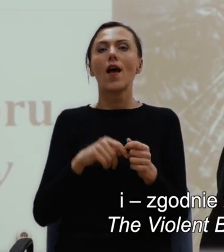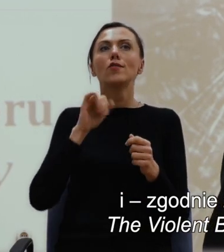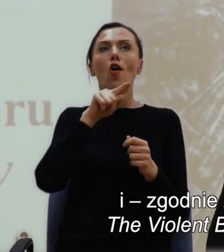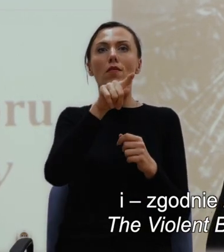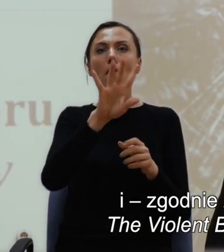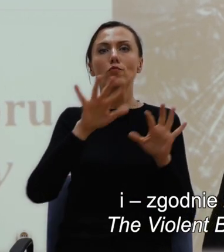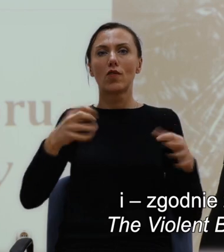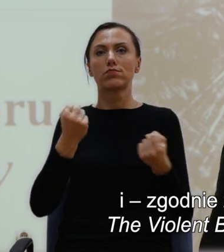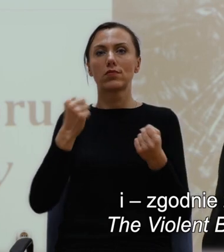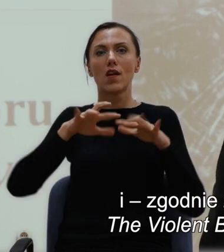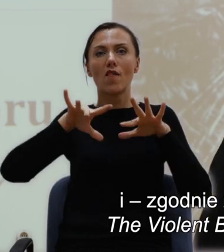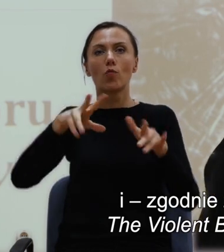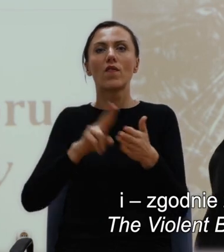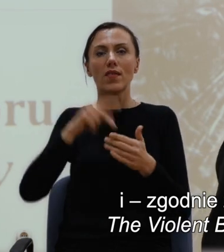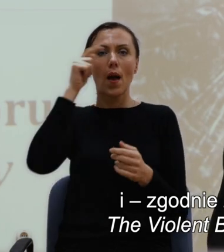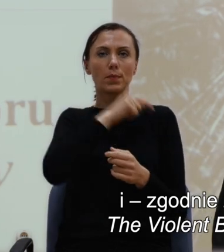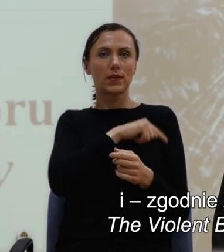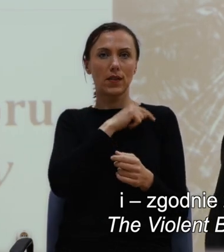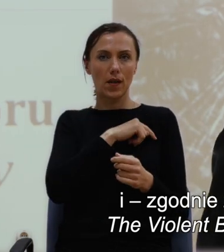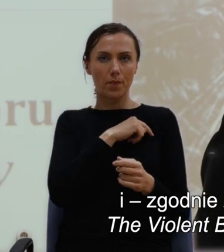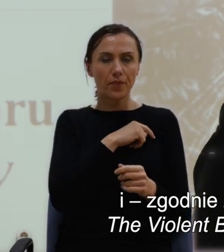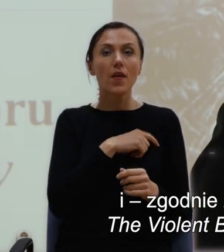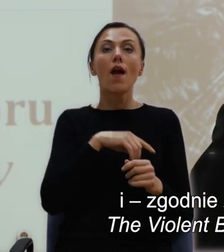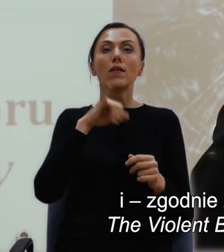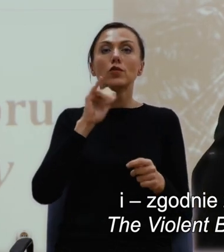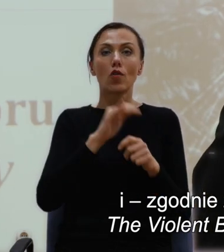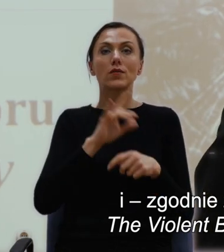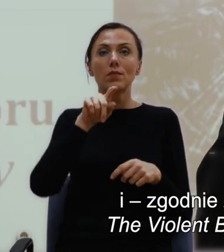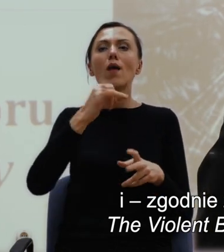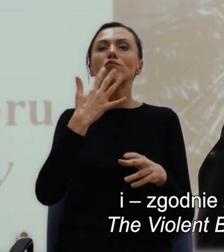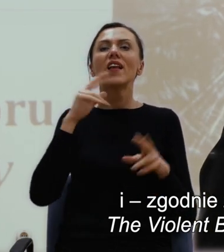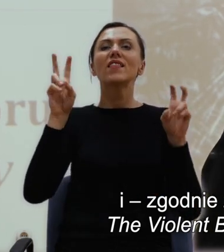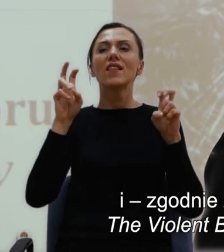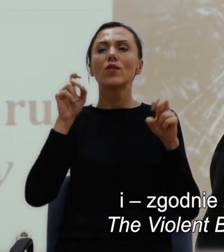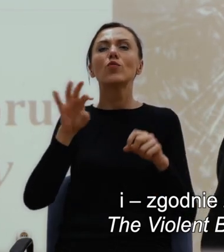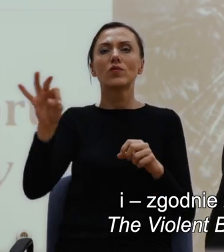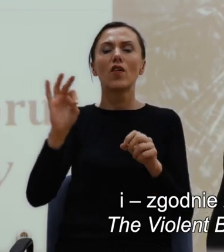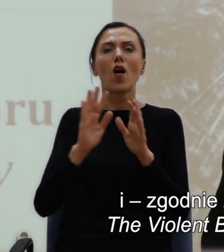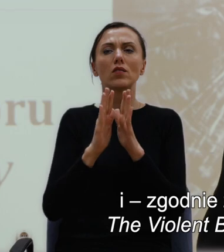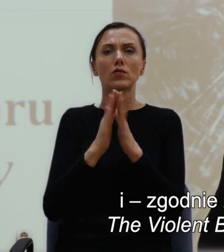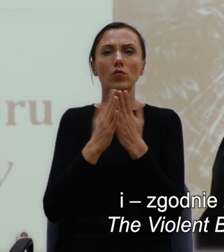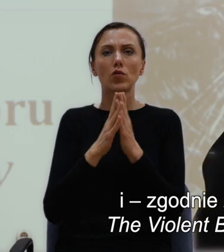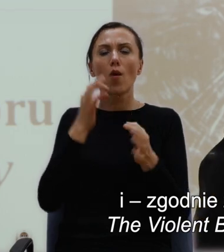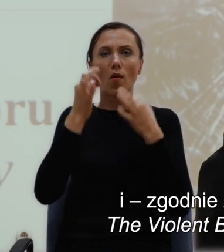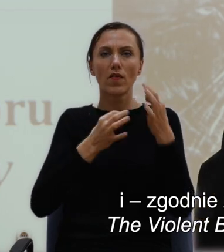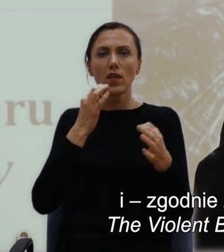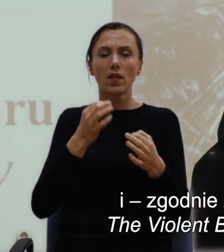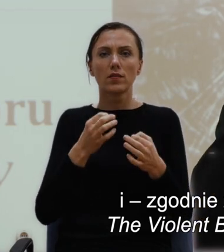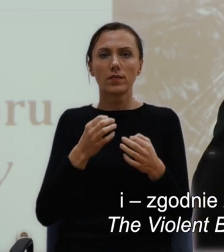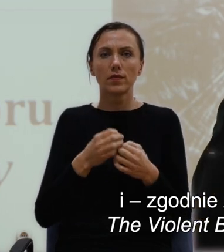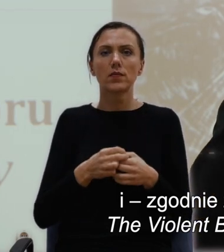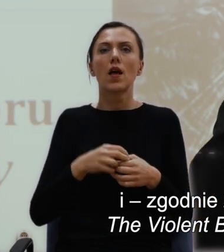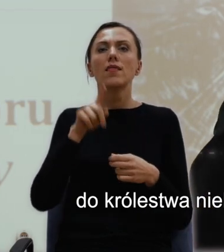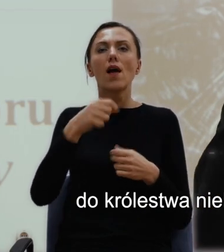tym, jak głosi tytuł jej zbioru opowiadań, The Violent Buried Away, ta przemoc stanowi